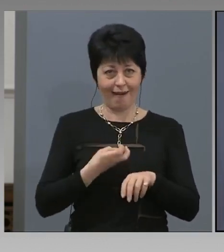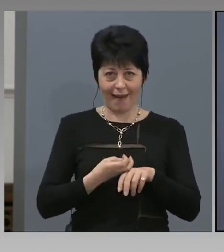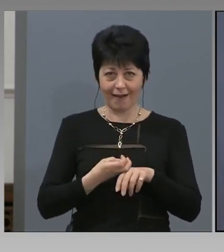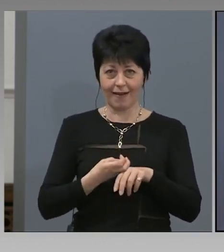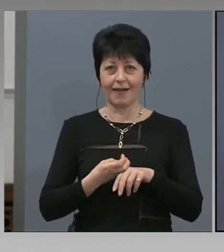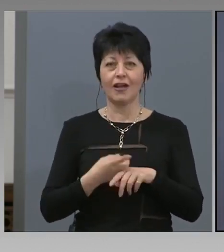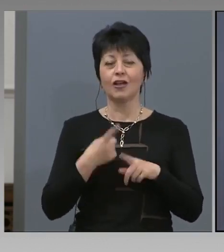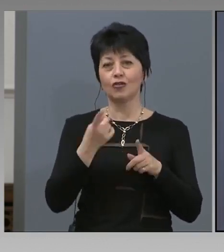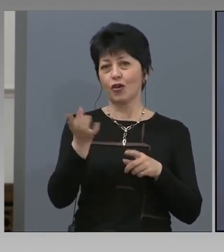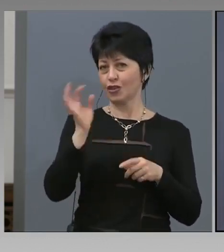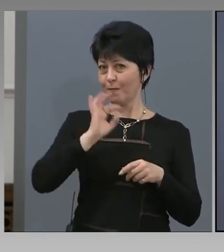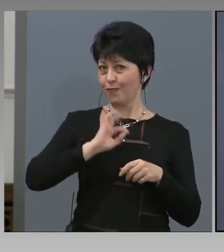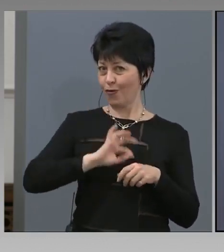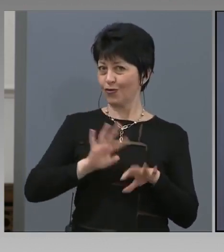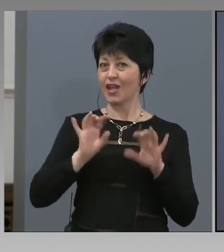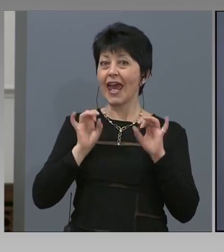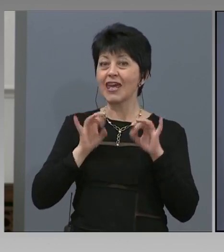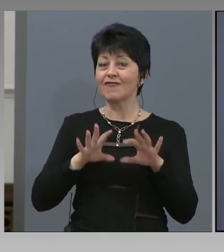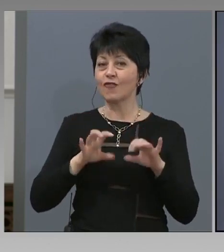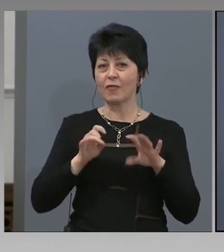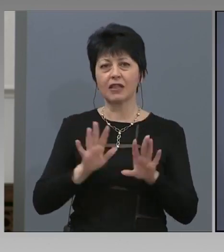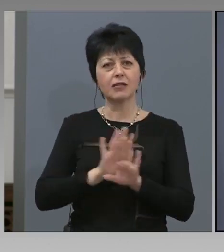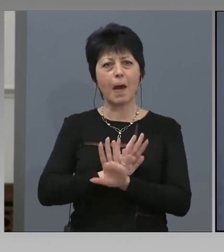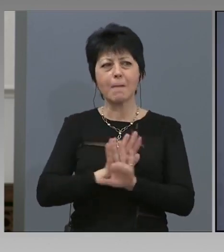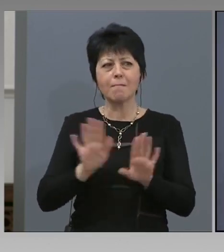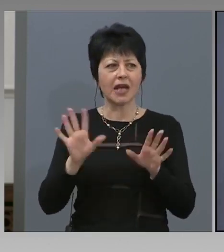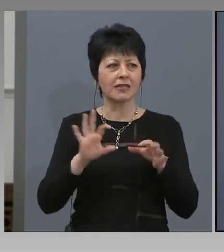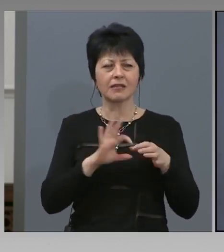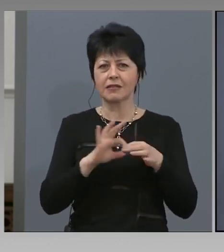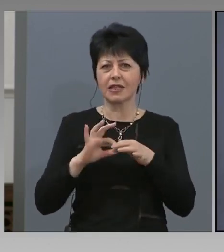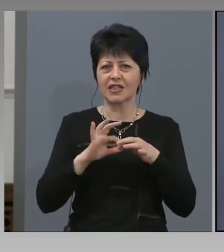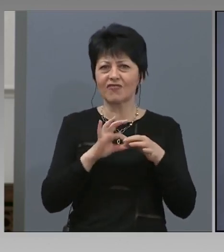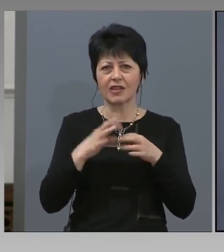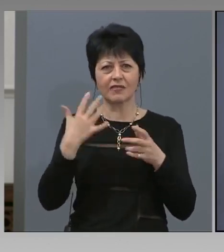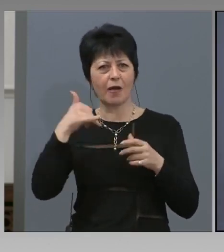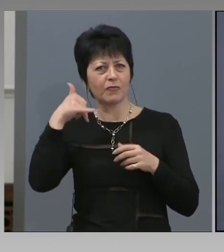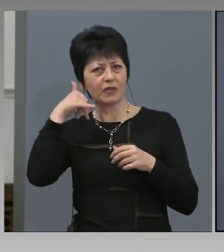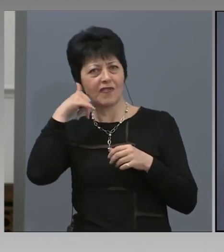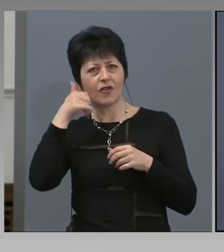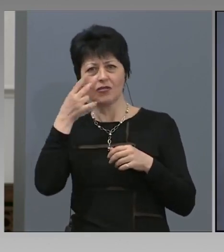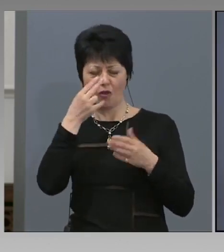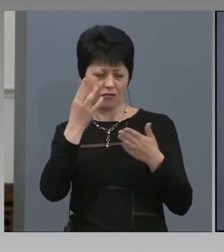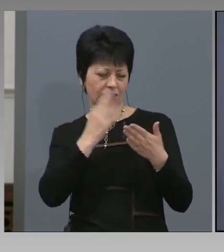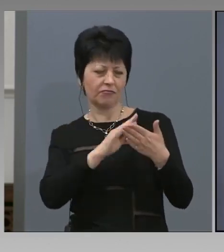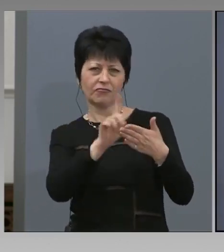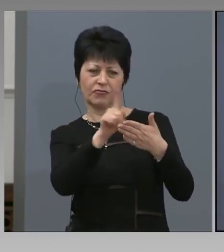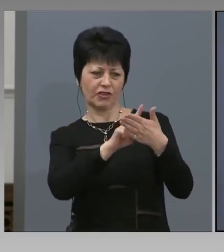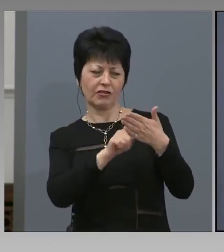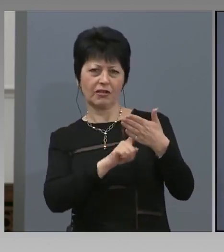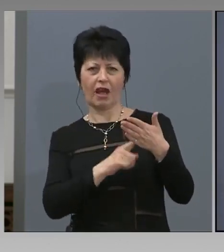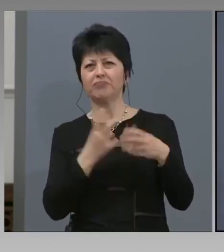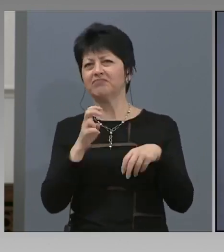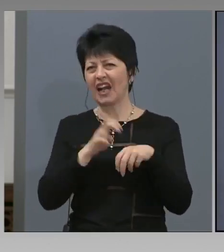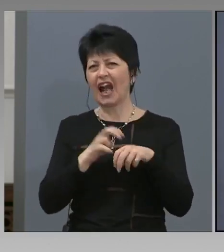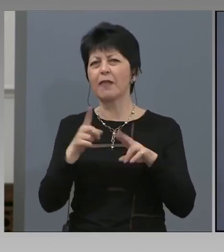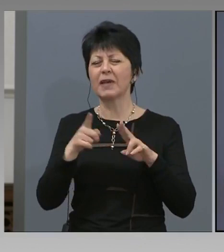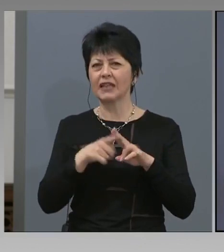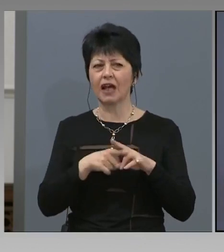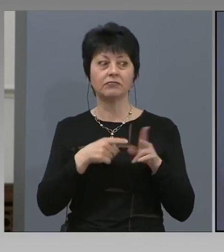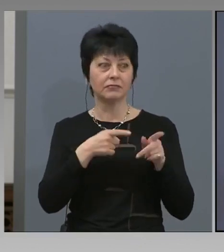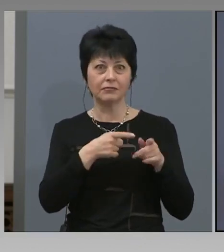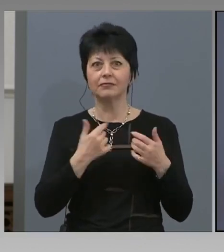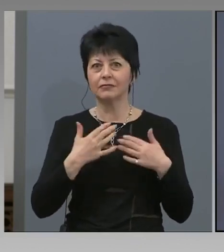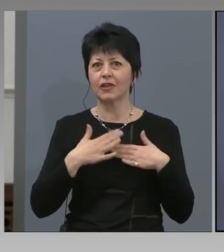свърза по телефона с този пациент или да се звънят по телефона. Той прочита имейл, че Драган Петкан има 38